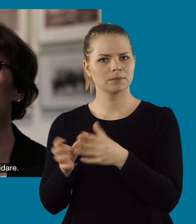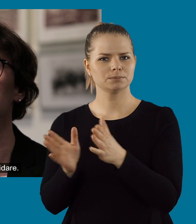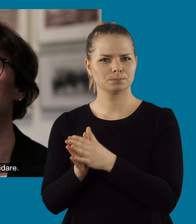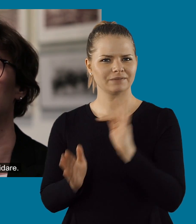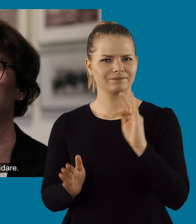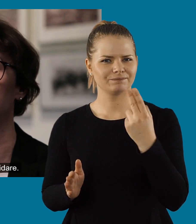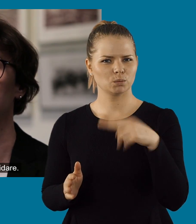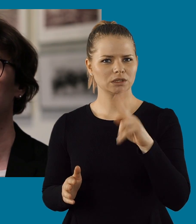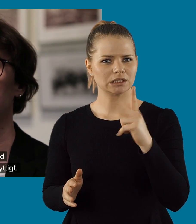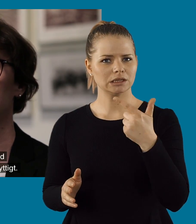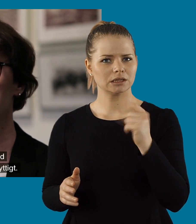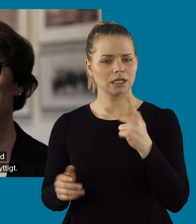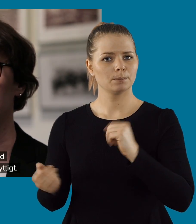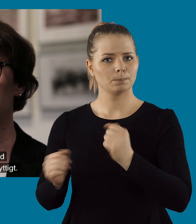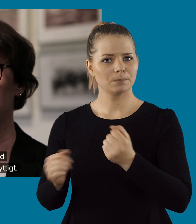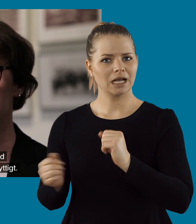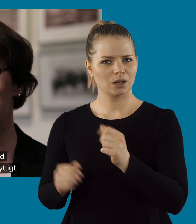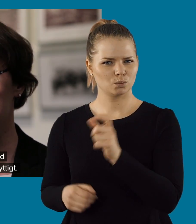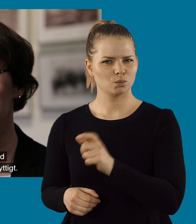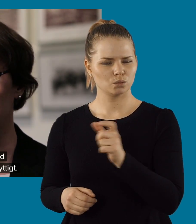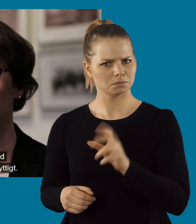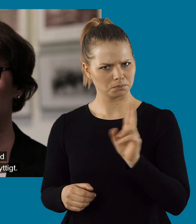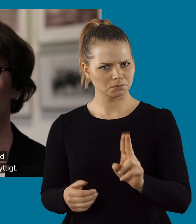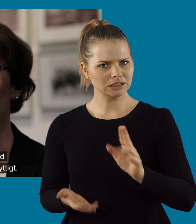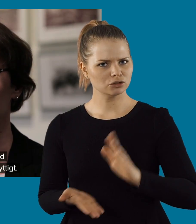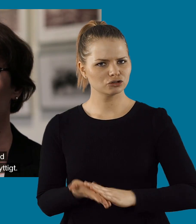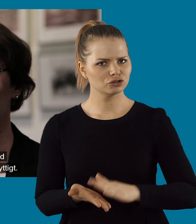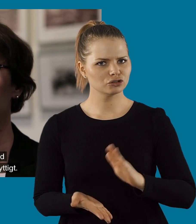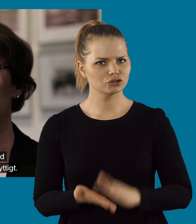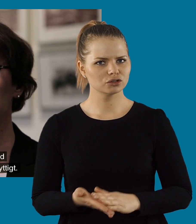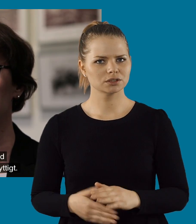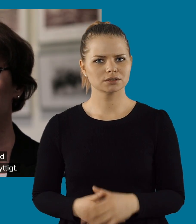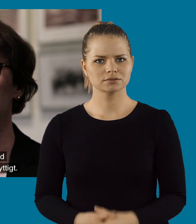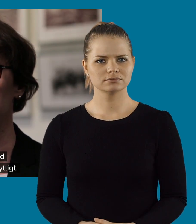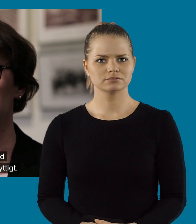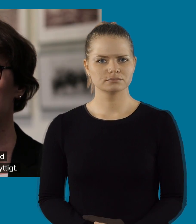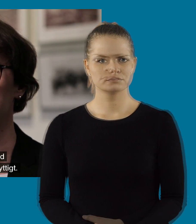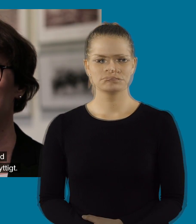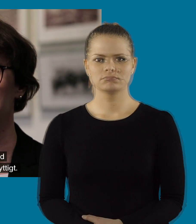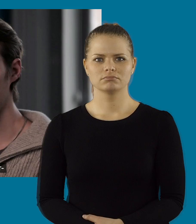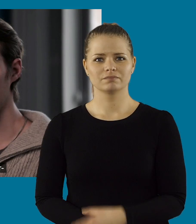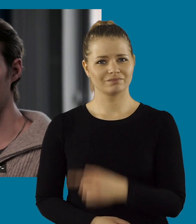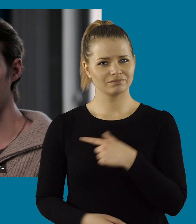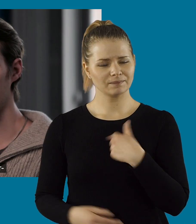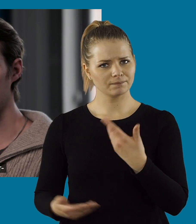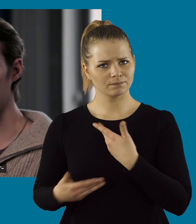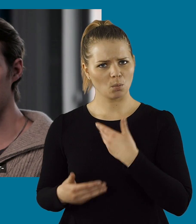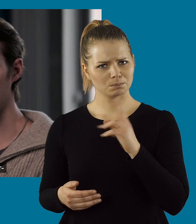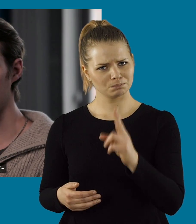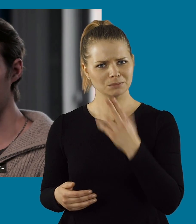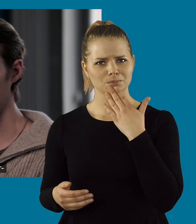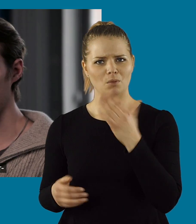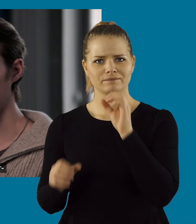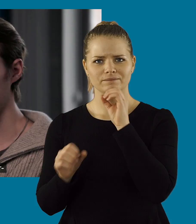syn och så vidare. Att uppleva det tillsammans med våra Funktech-pilotare har varit jättenyttigt. För att